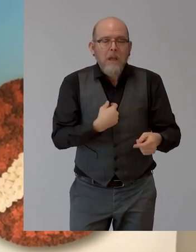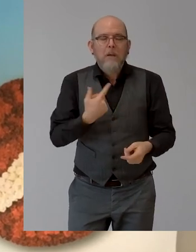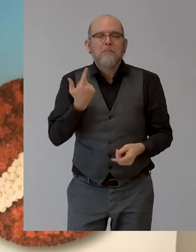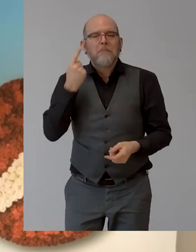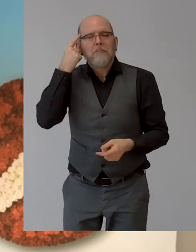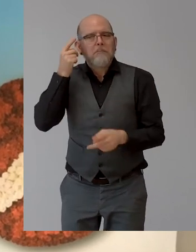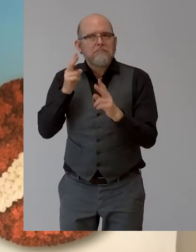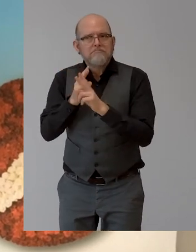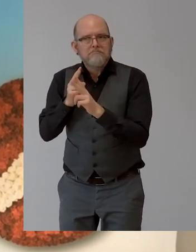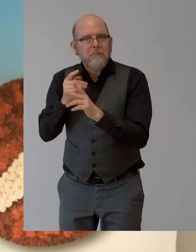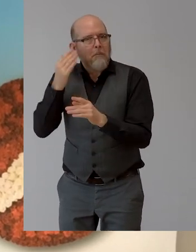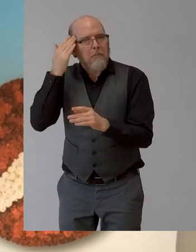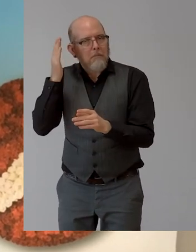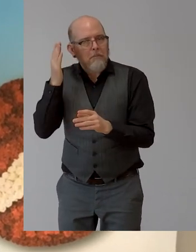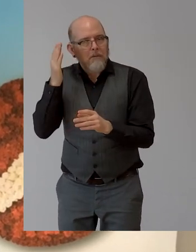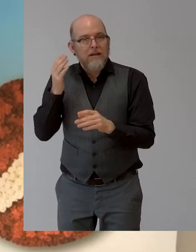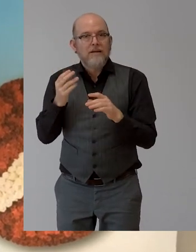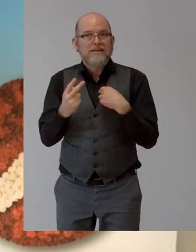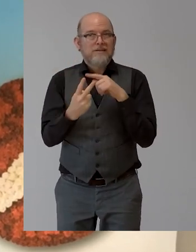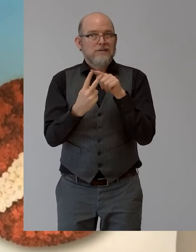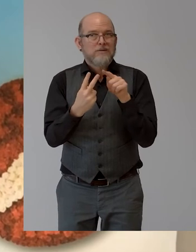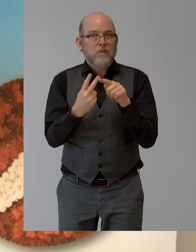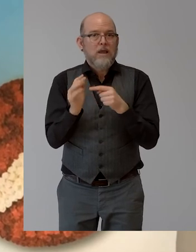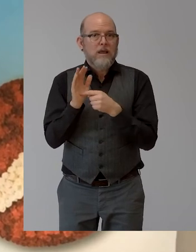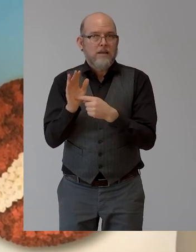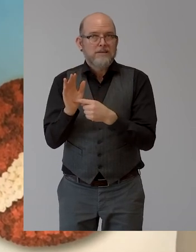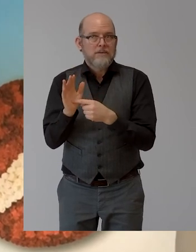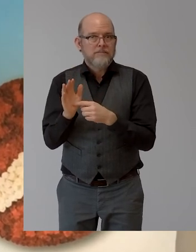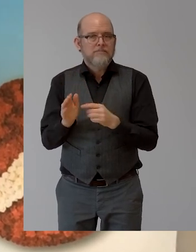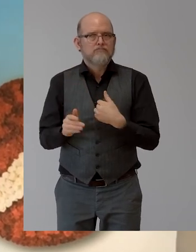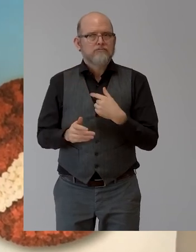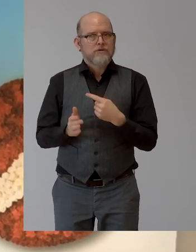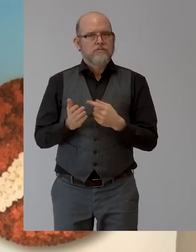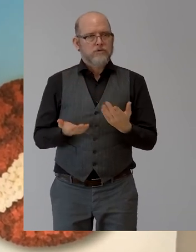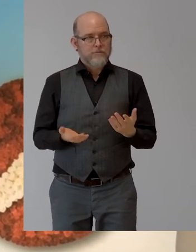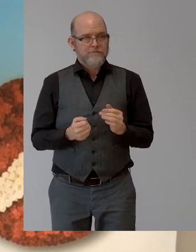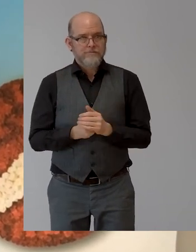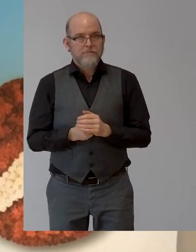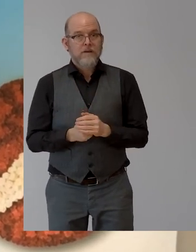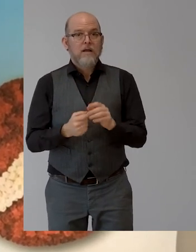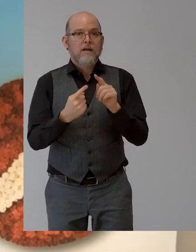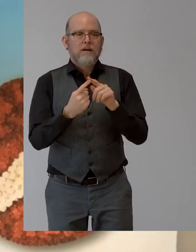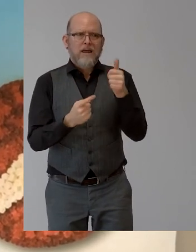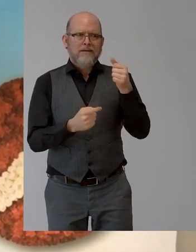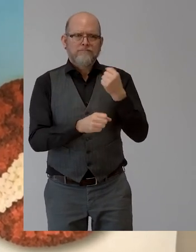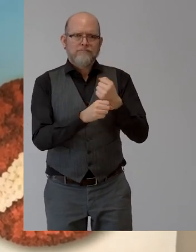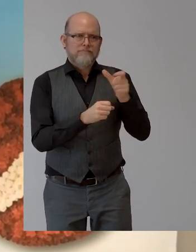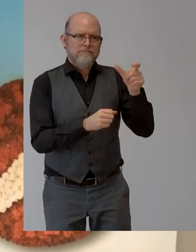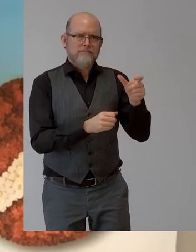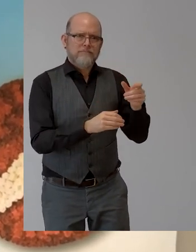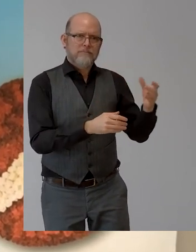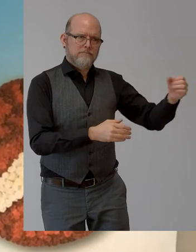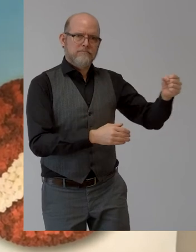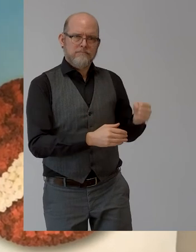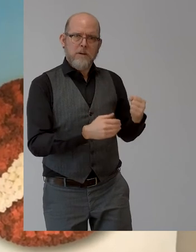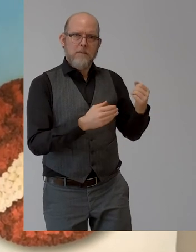of employees in our bank. I remember one employee who is now very successful with